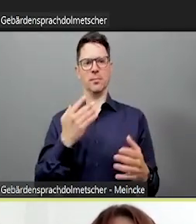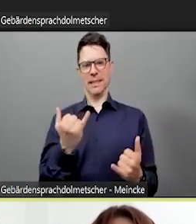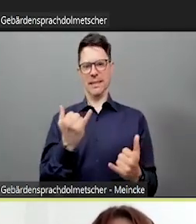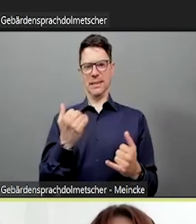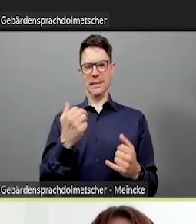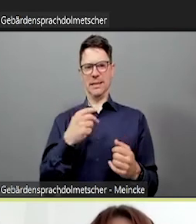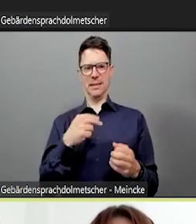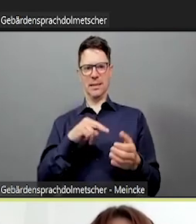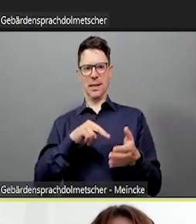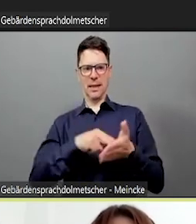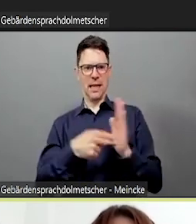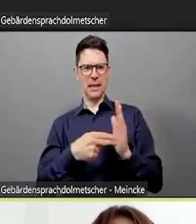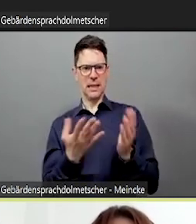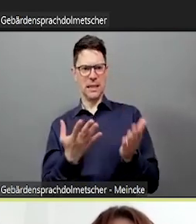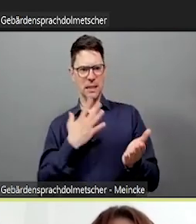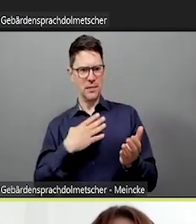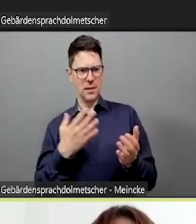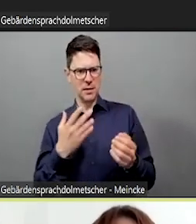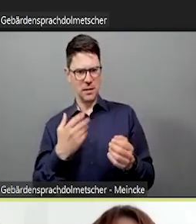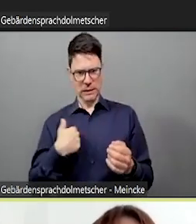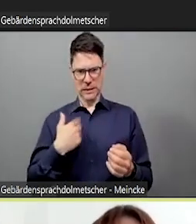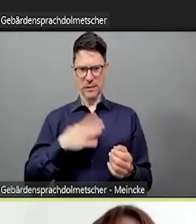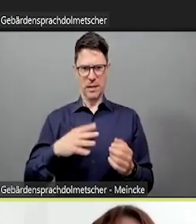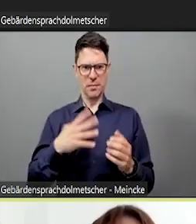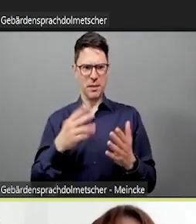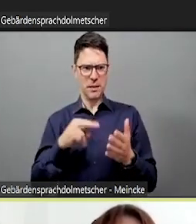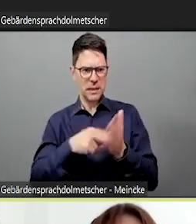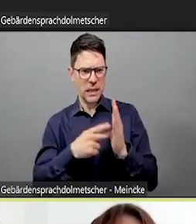die Leiste mal weggehen würde.